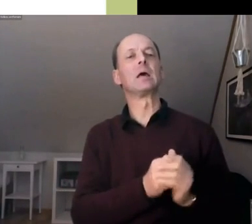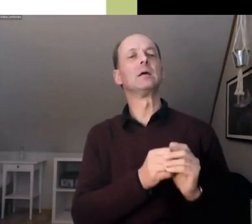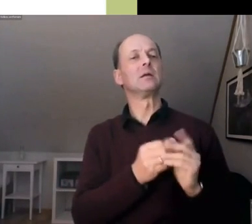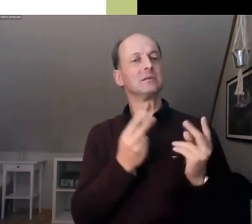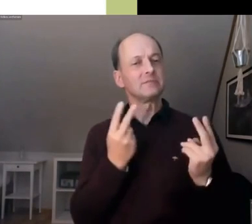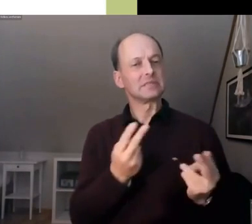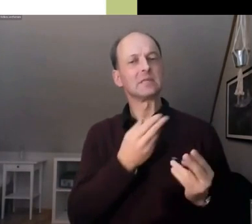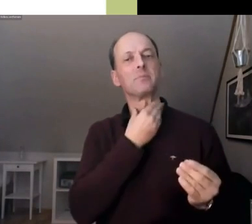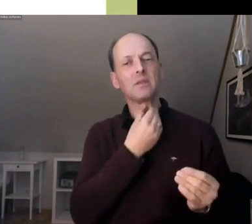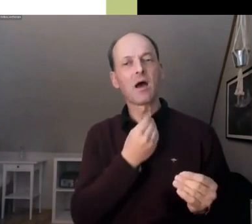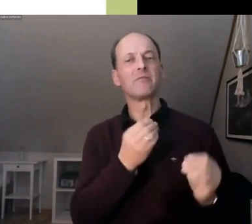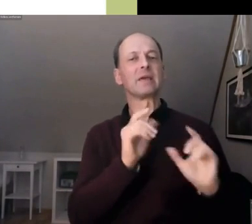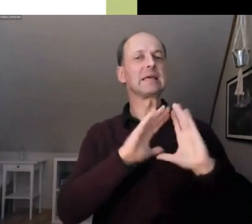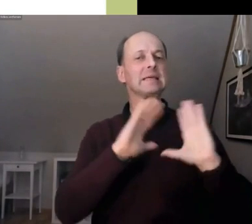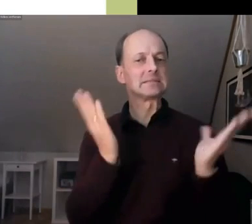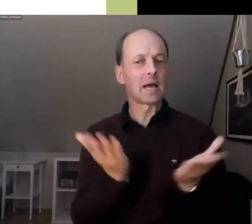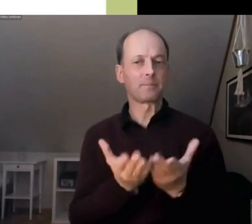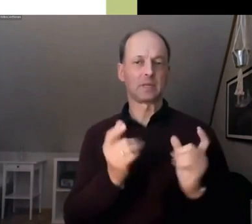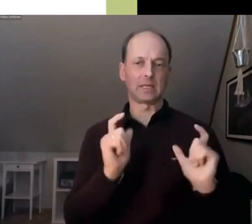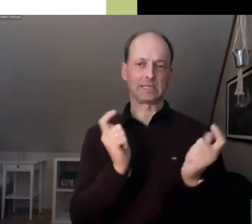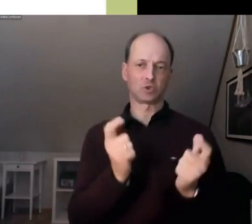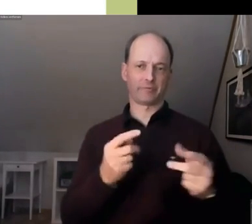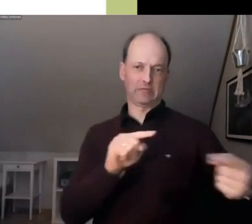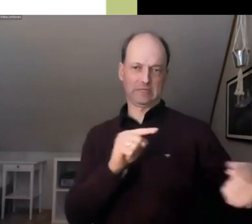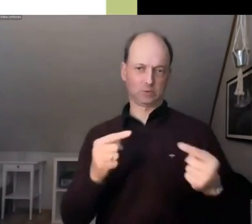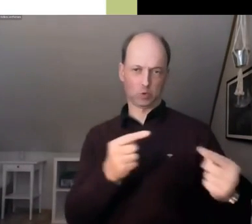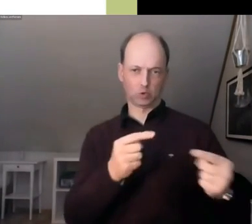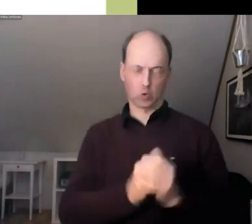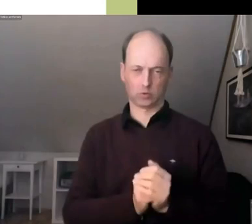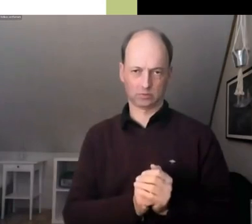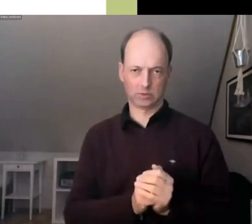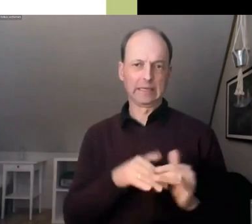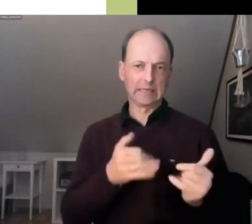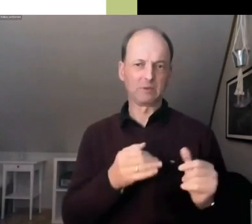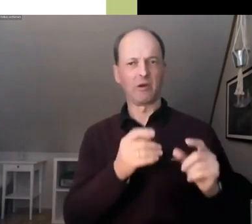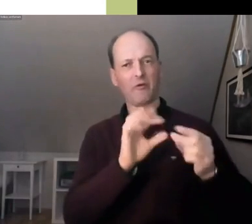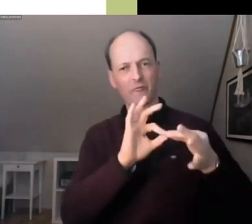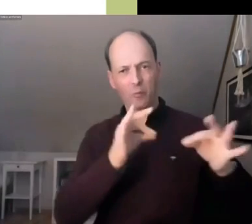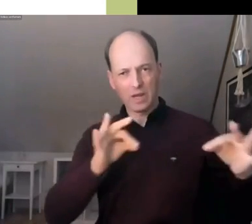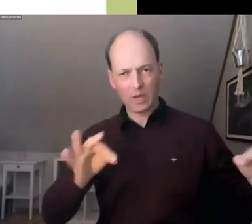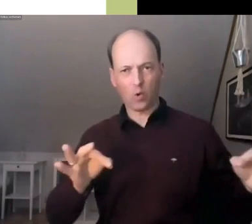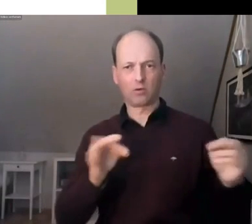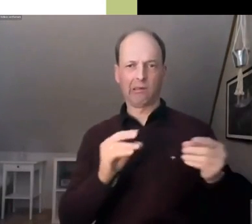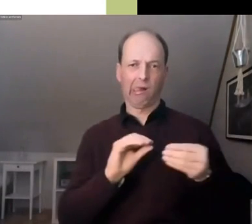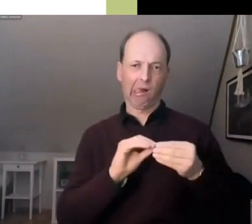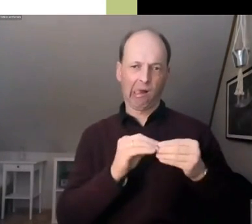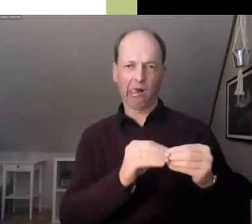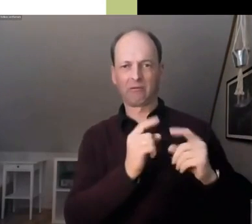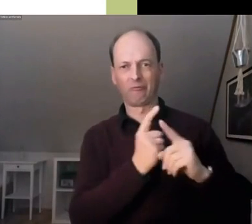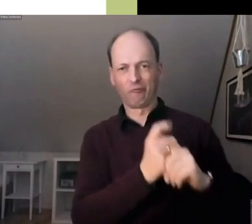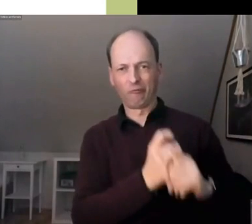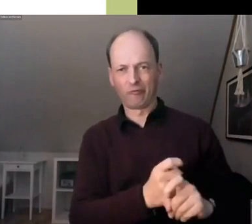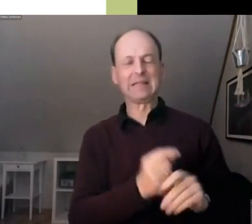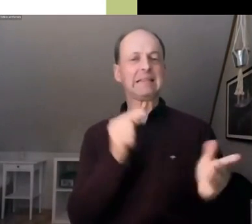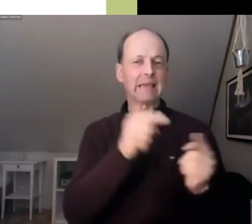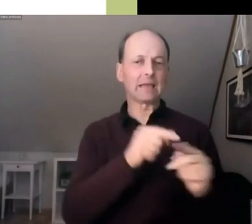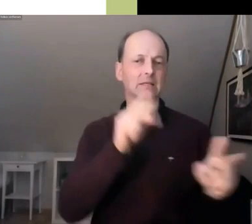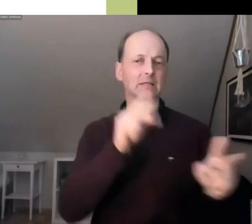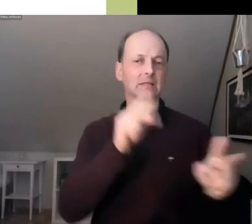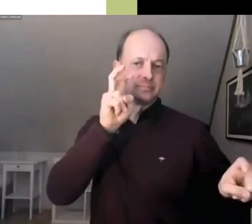wenn sich im Folgenden einzelne Formulierungen sperrig anhören, dann deswegen, weil ich direkt aus der Studie zitier.